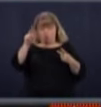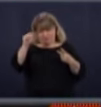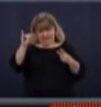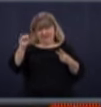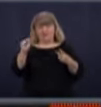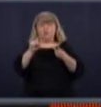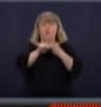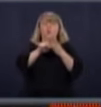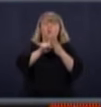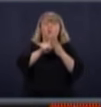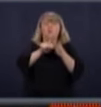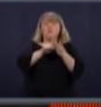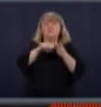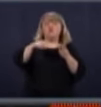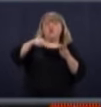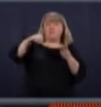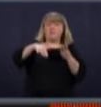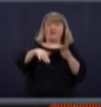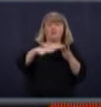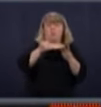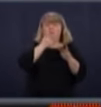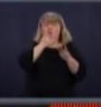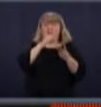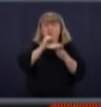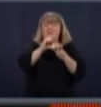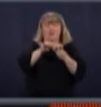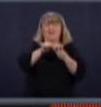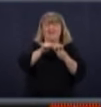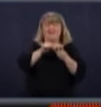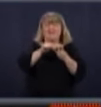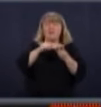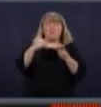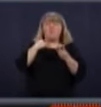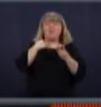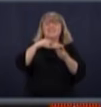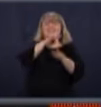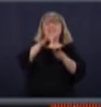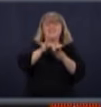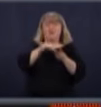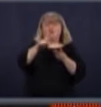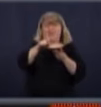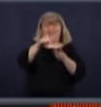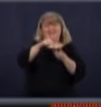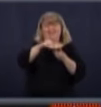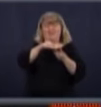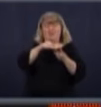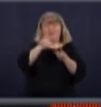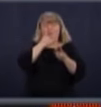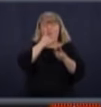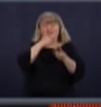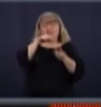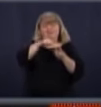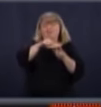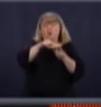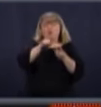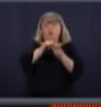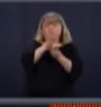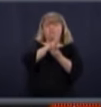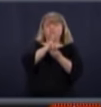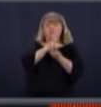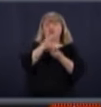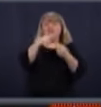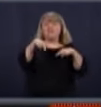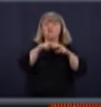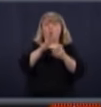par Mauricie-Centre-du-Québec, je m'excuse, j'ai fait une petite erreur, donc c'est Mauricie-Centre-du-Québec qui est une région mitoyenne où il y un petit peu plus